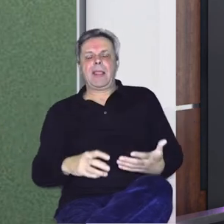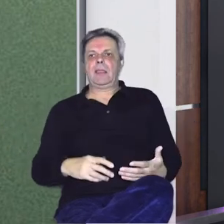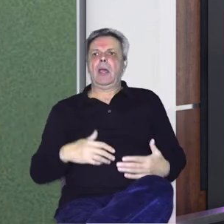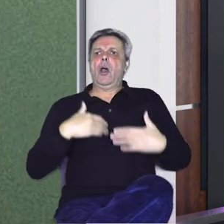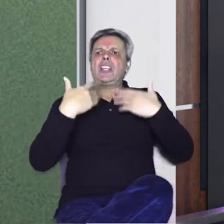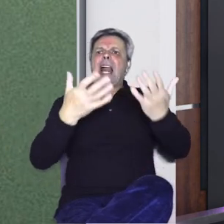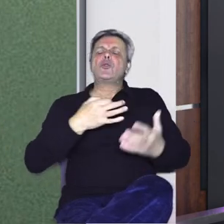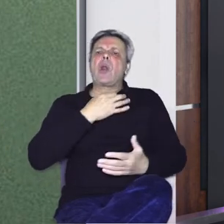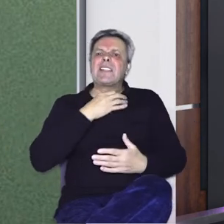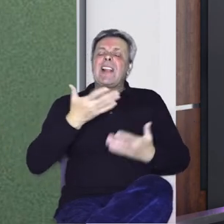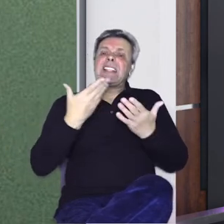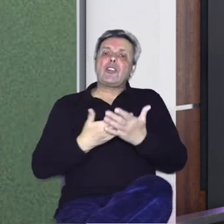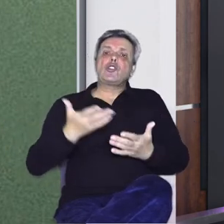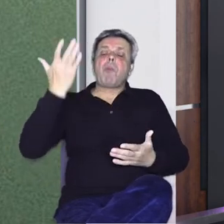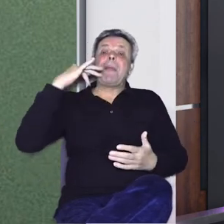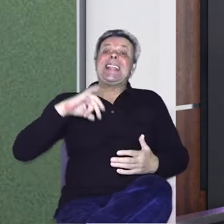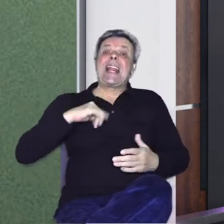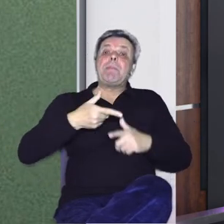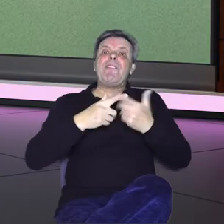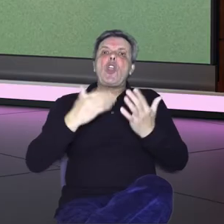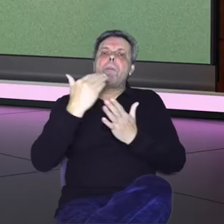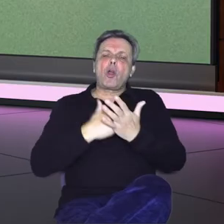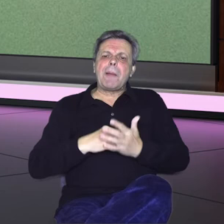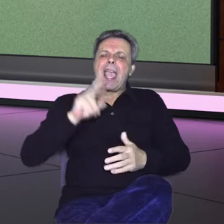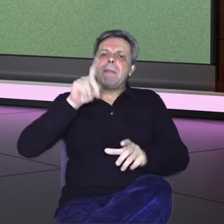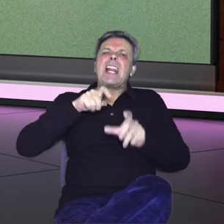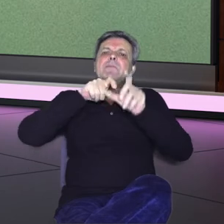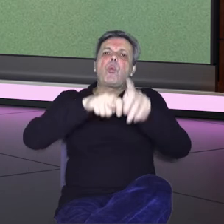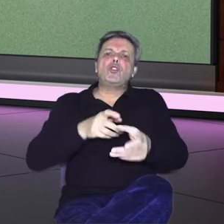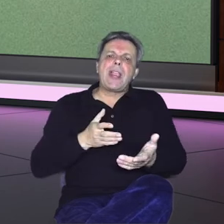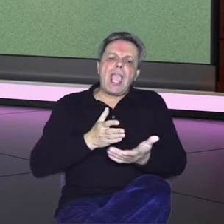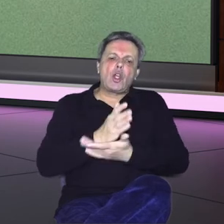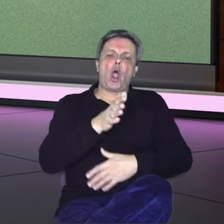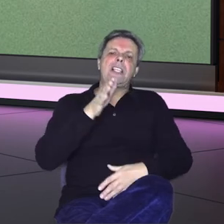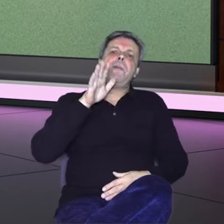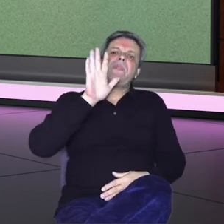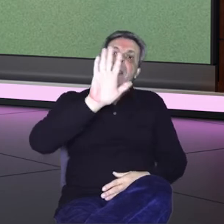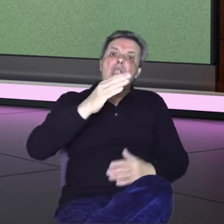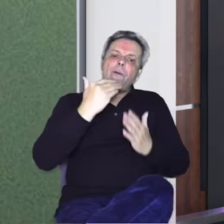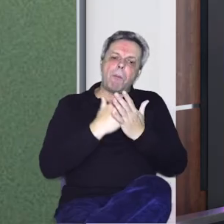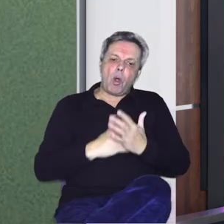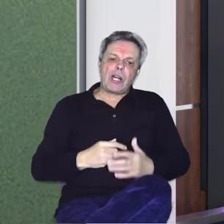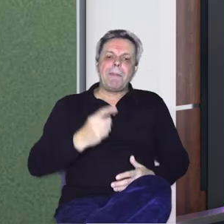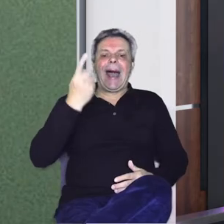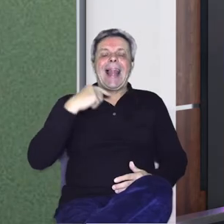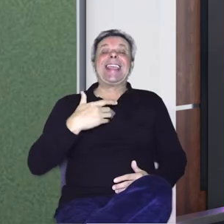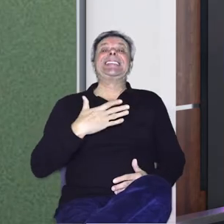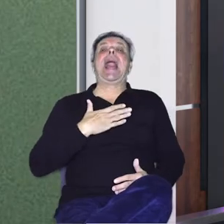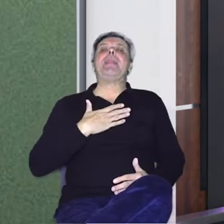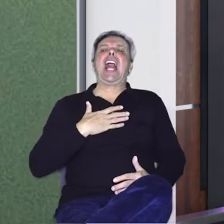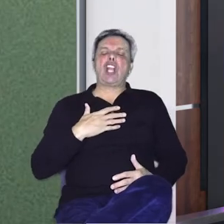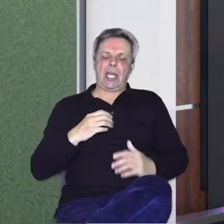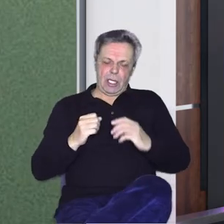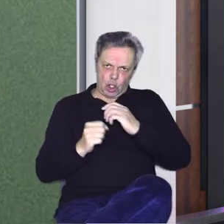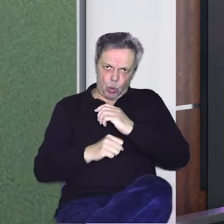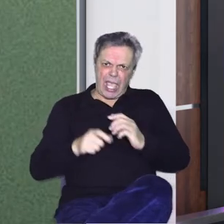dali njihove glasove jer smo bili zanimljivi dio programa i čak smo imali uključenje kroz njihov program, ali iz našeg studija.